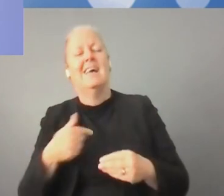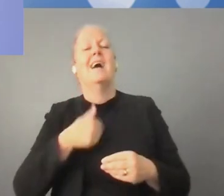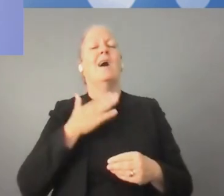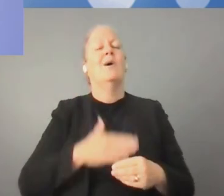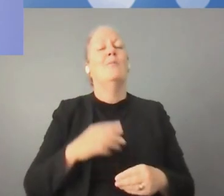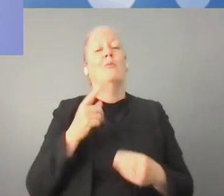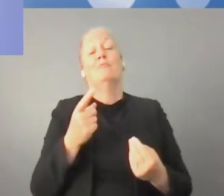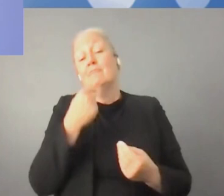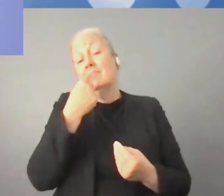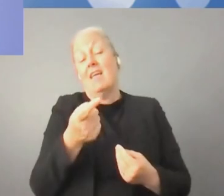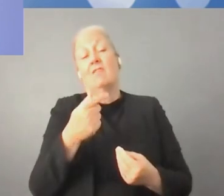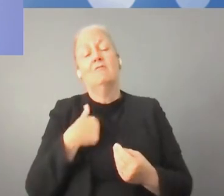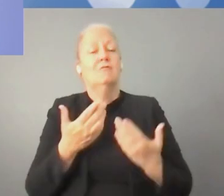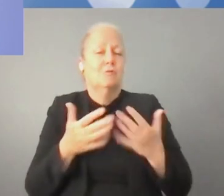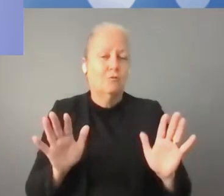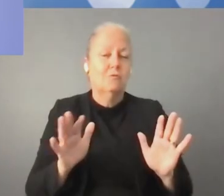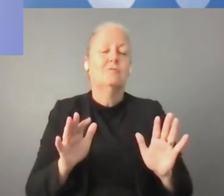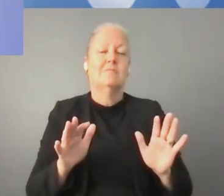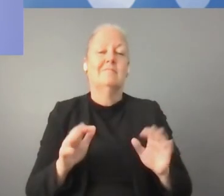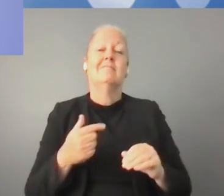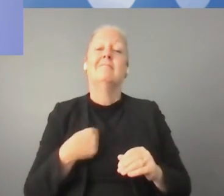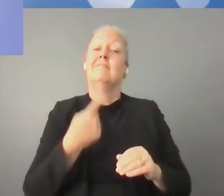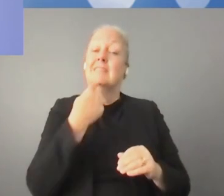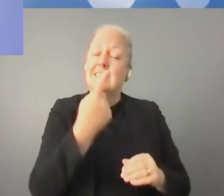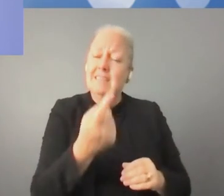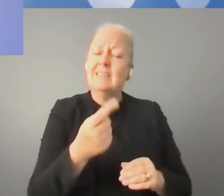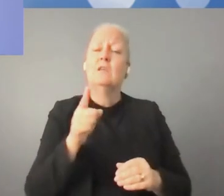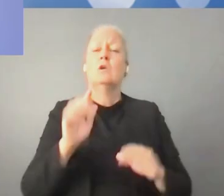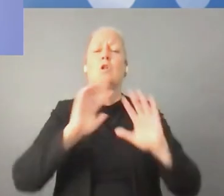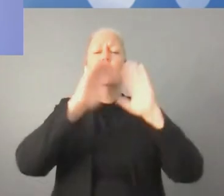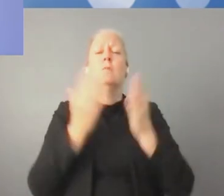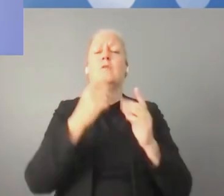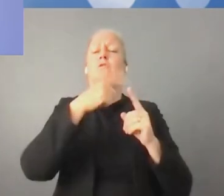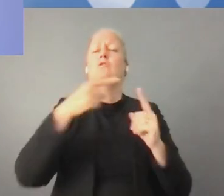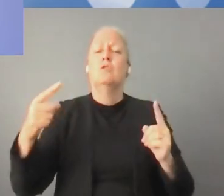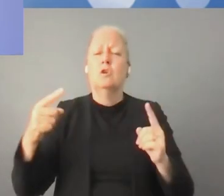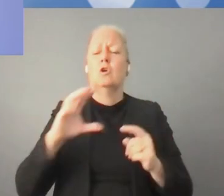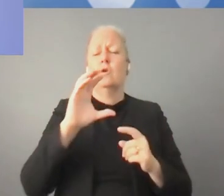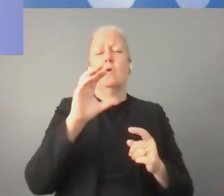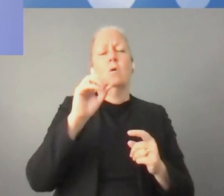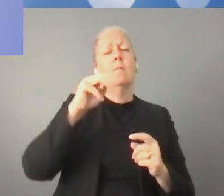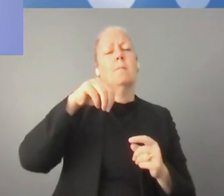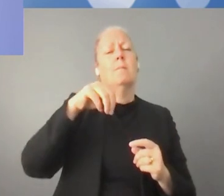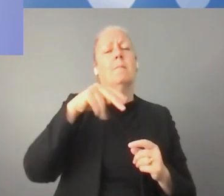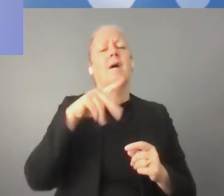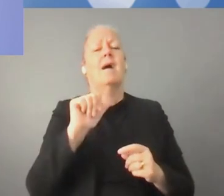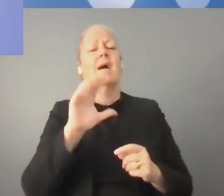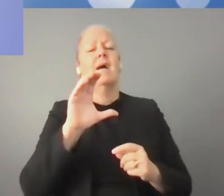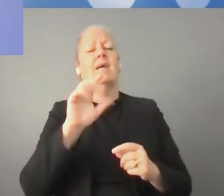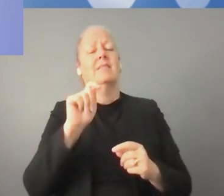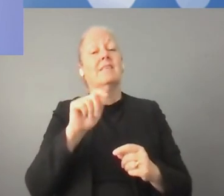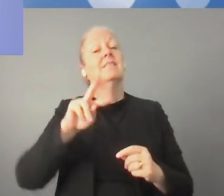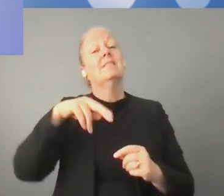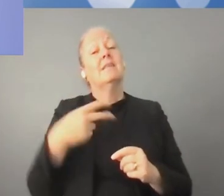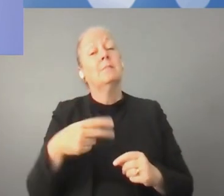استخدامه في انخراطنا.